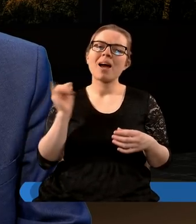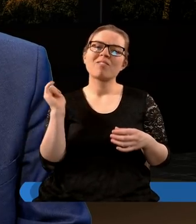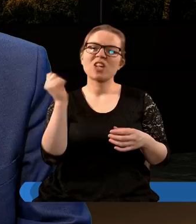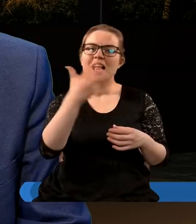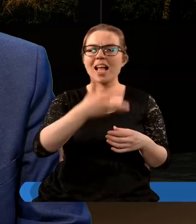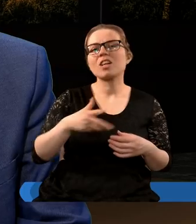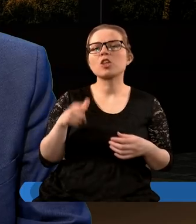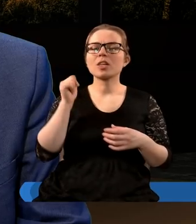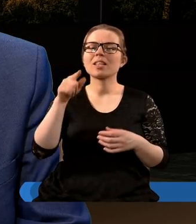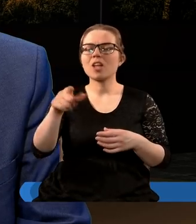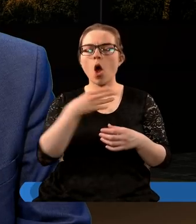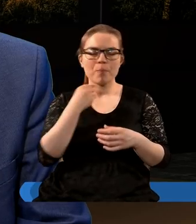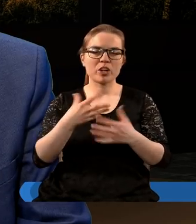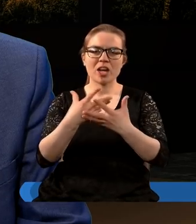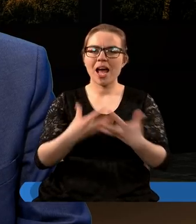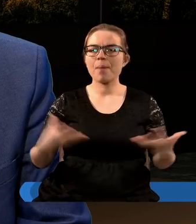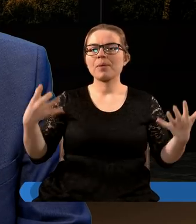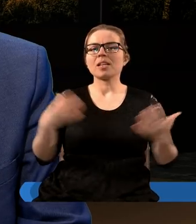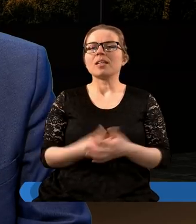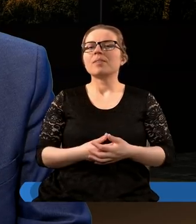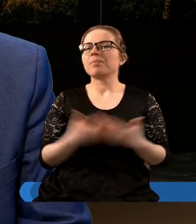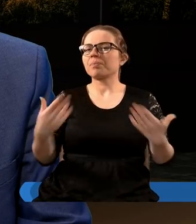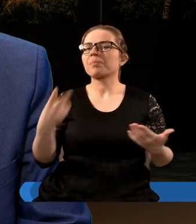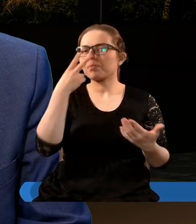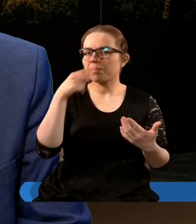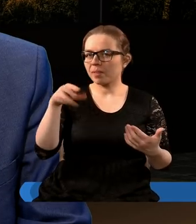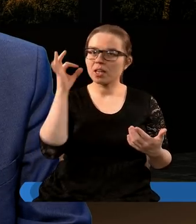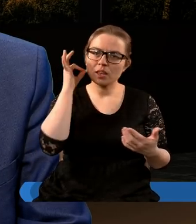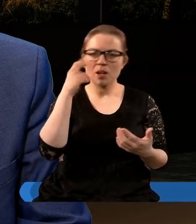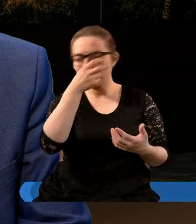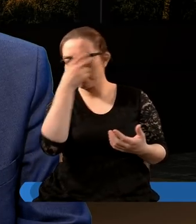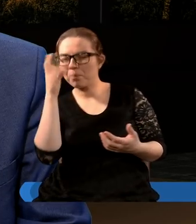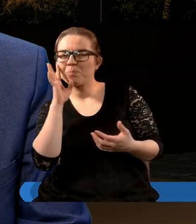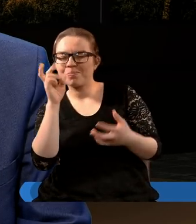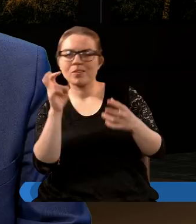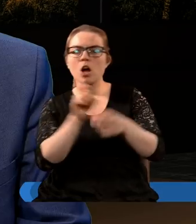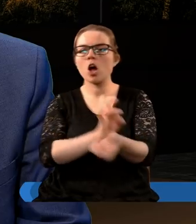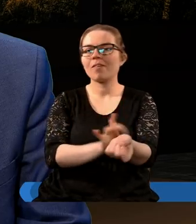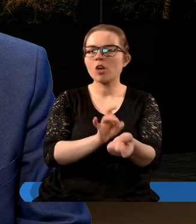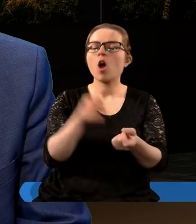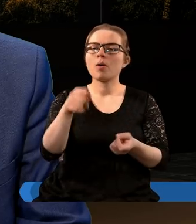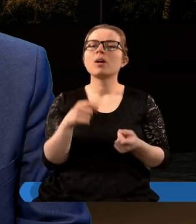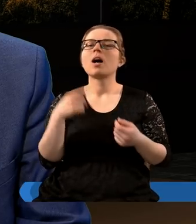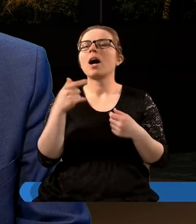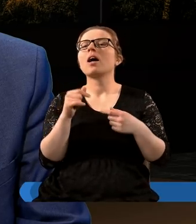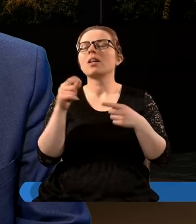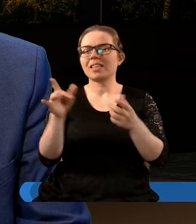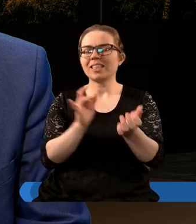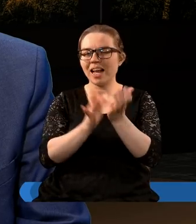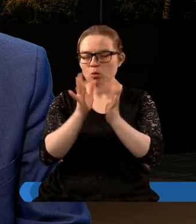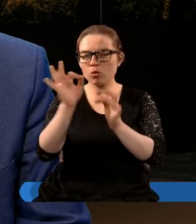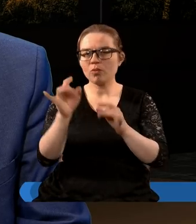wszetecznic i obrzydliwości ziemi. I widziałem tę kobietę pijaną krwią święty i krwią męczenników